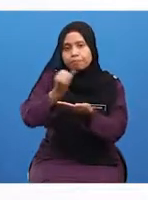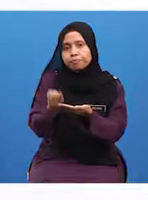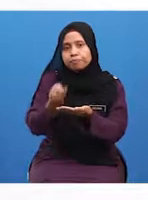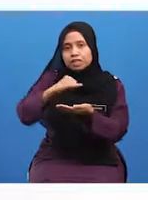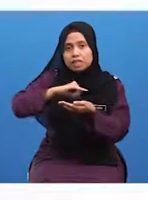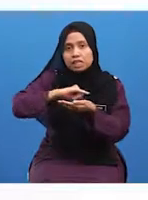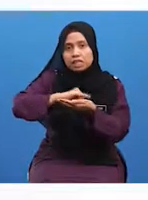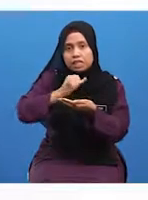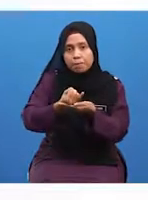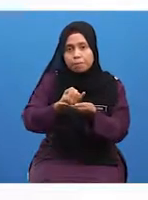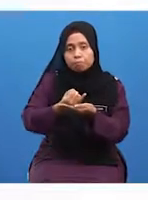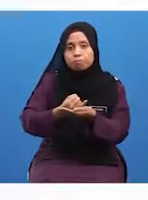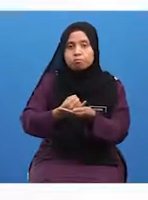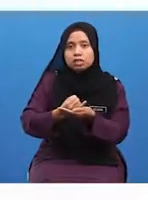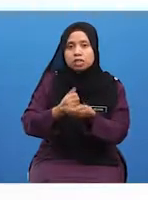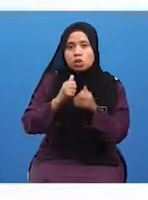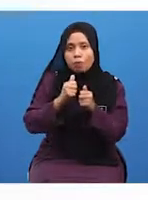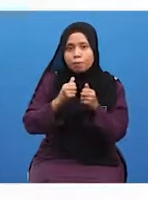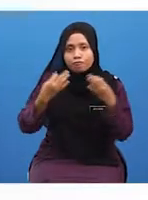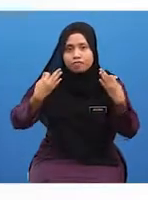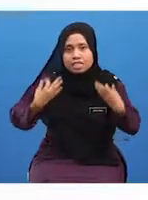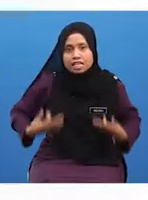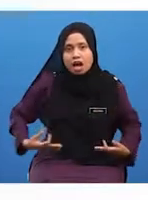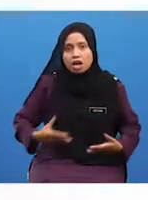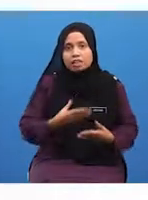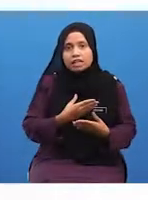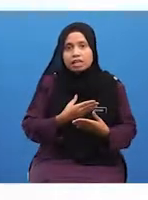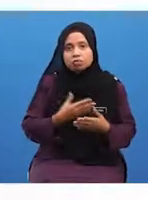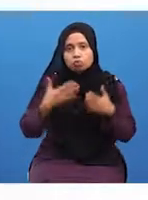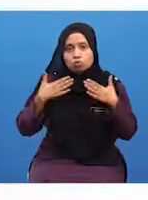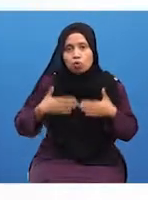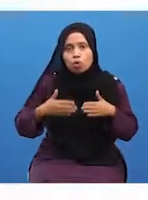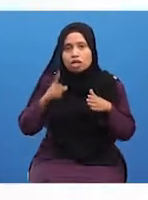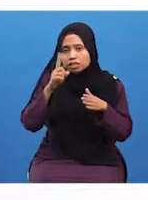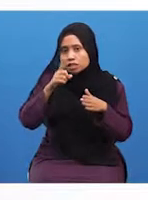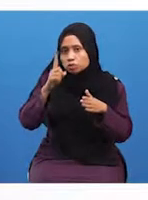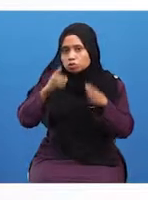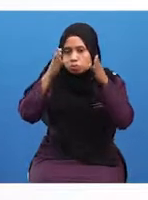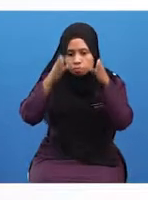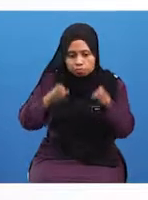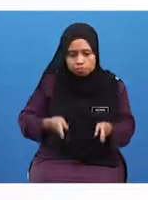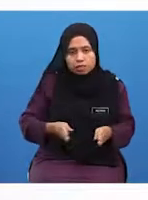keadaan fizikal dan struktur tubuh sesuatu bangsa.